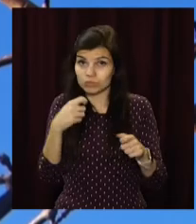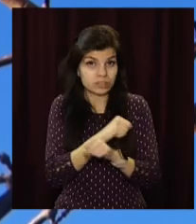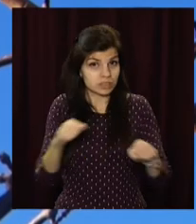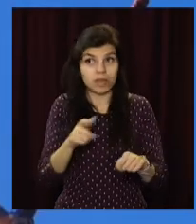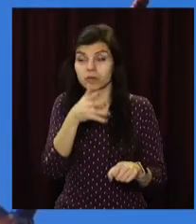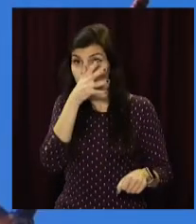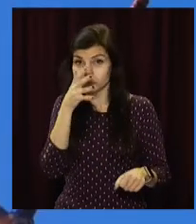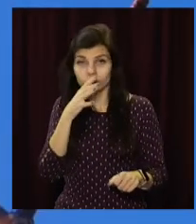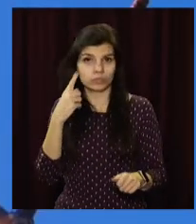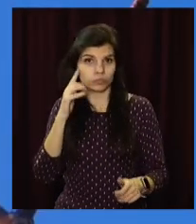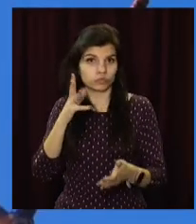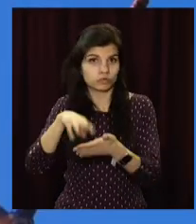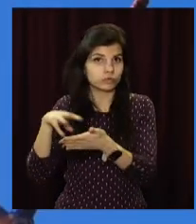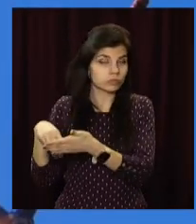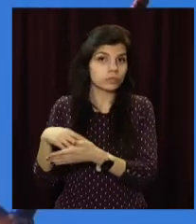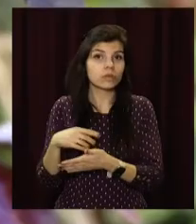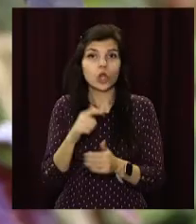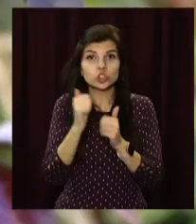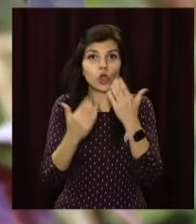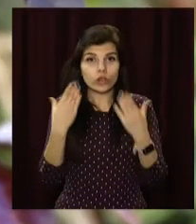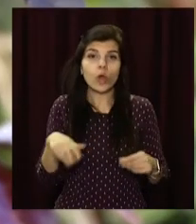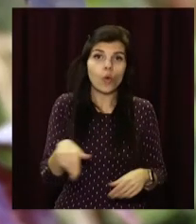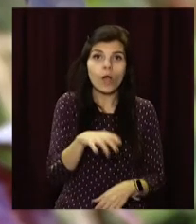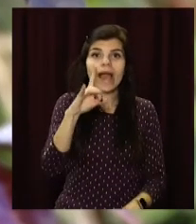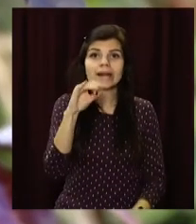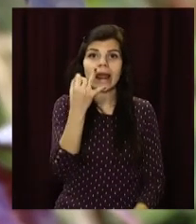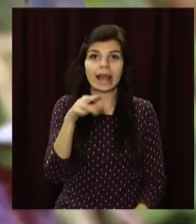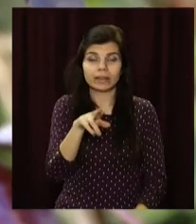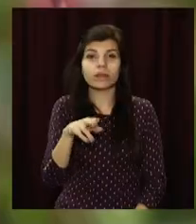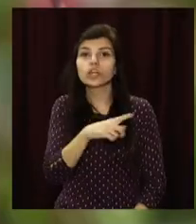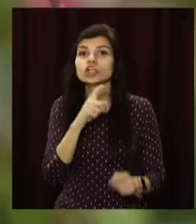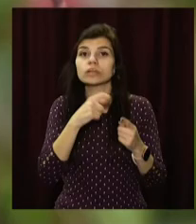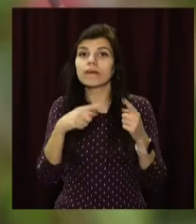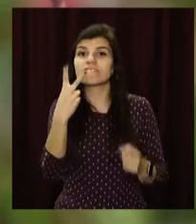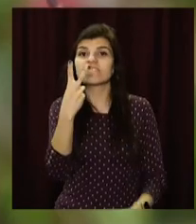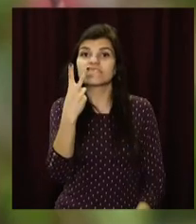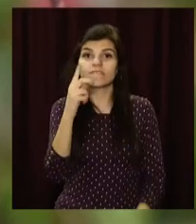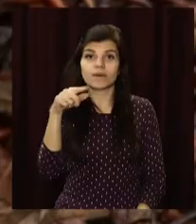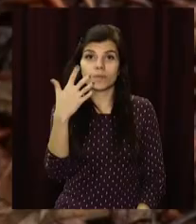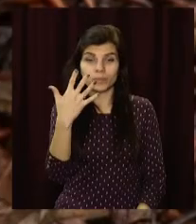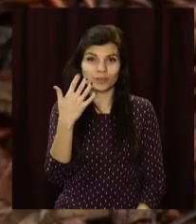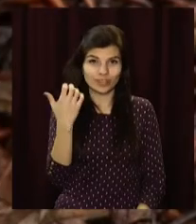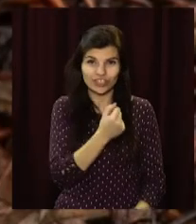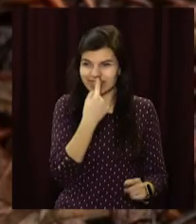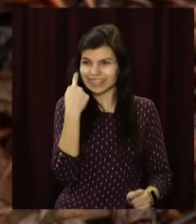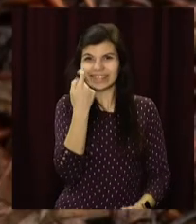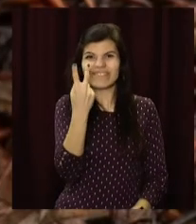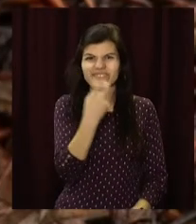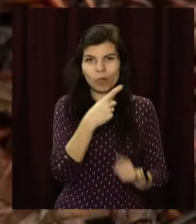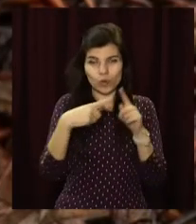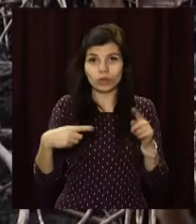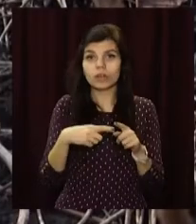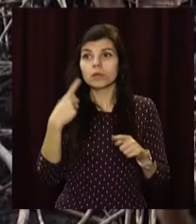інспектори комунального підприємства «Благоустрій» щодня ходять у рейди. За два з половиною тижні зафіксували понад сотню випадків незаконної